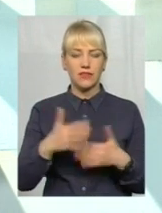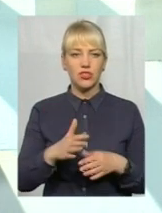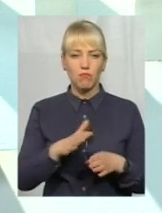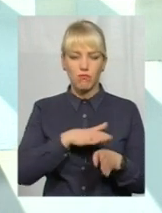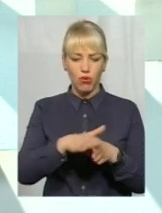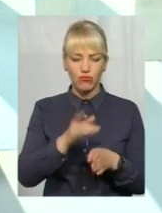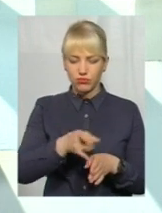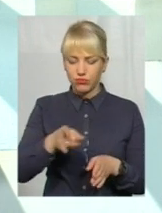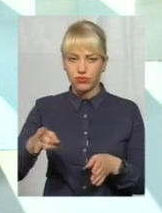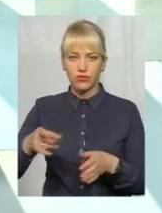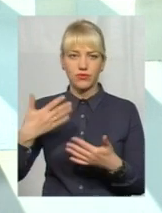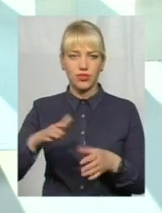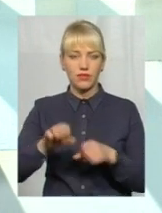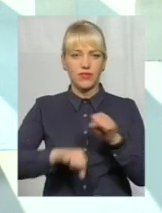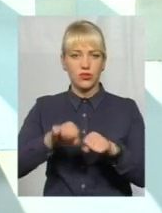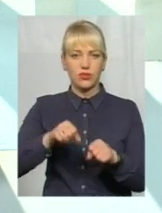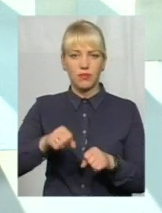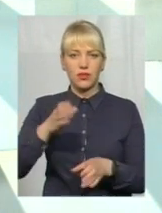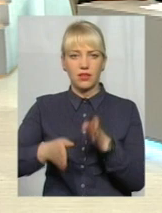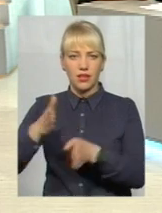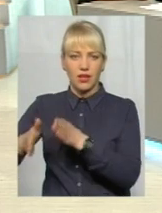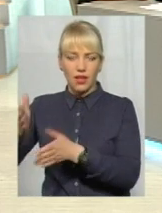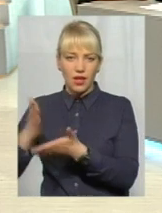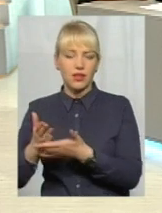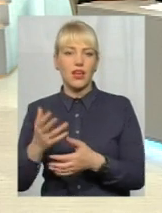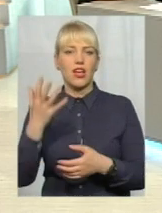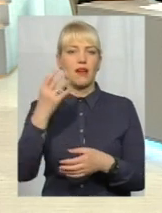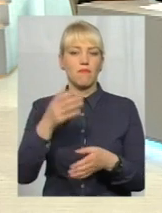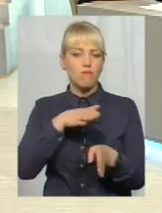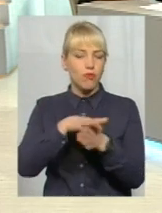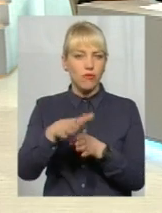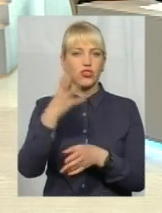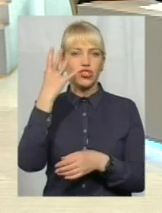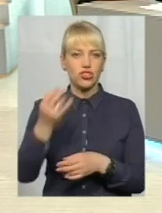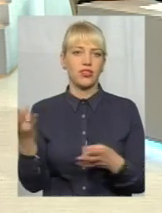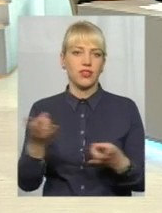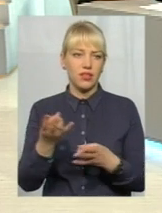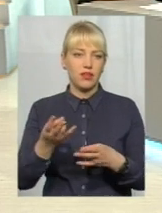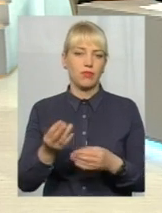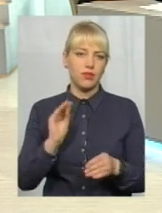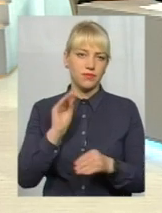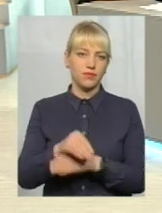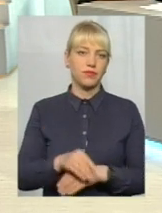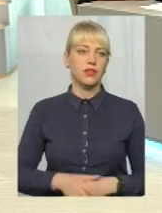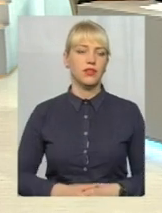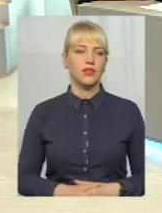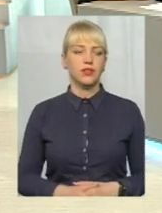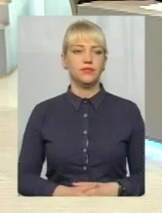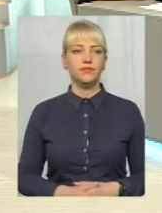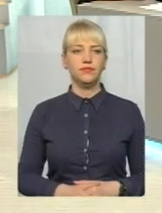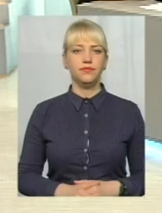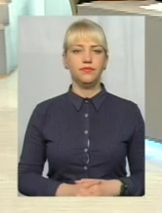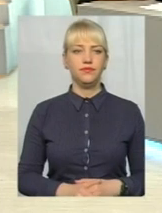потрібно ще довстановлювати. Тому це було дуже-дуже доречно. Пане Василю, а ваша думка?